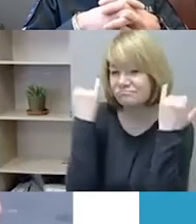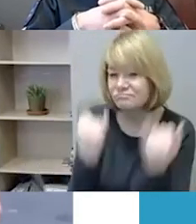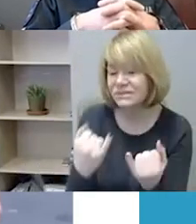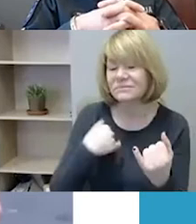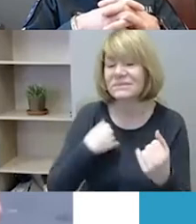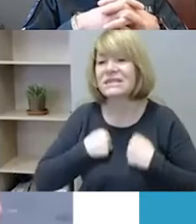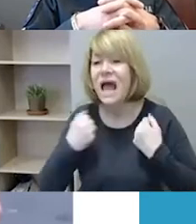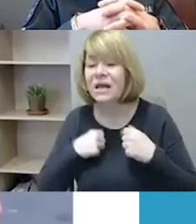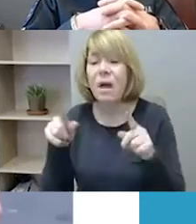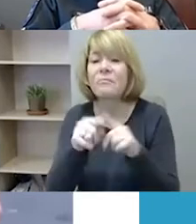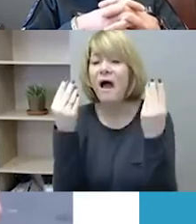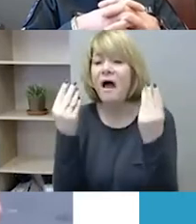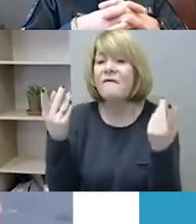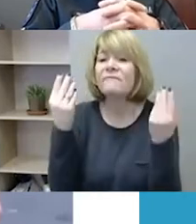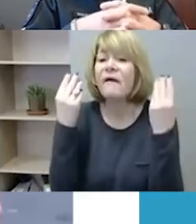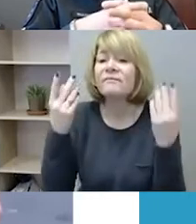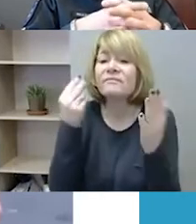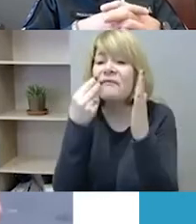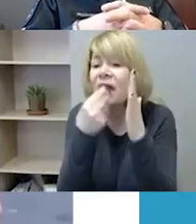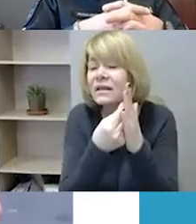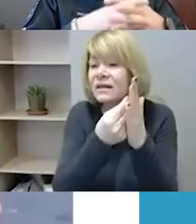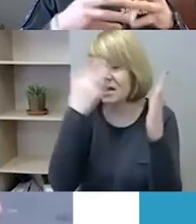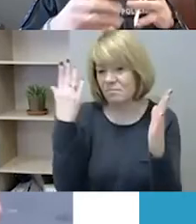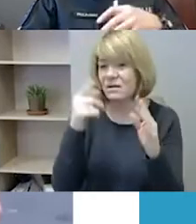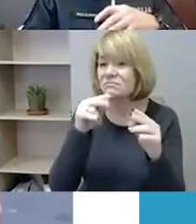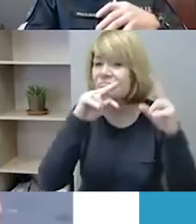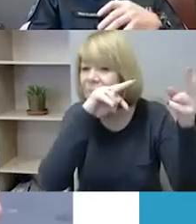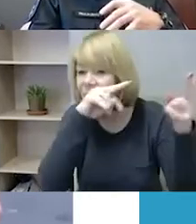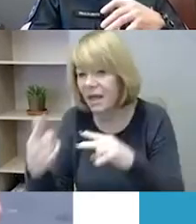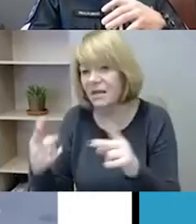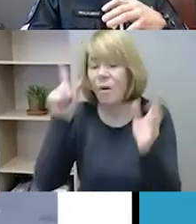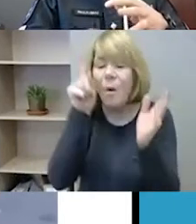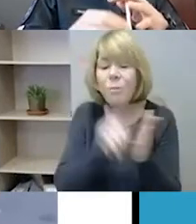bendražmogiškasės ir pačią pagarbą žmogaus teisėms.